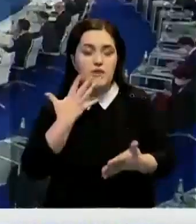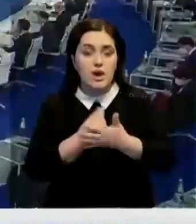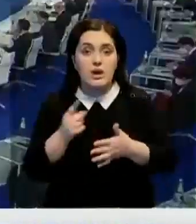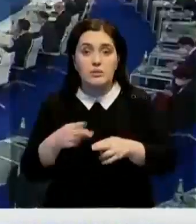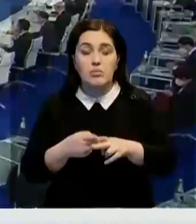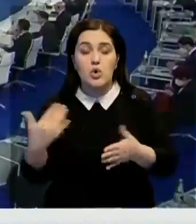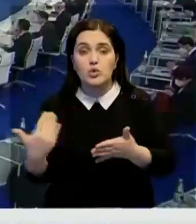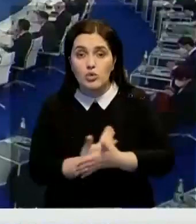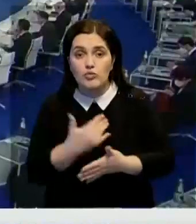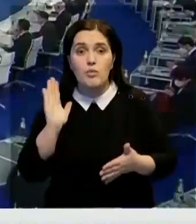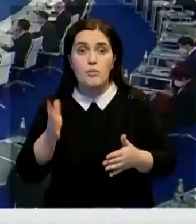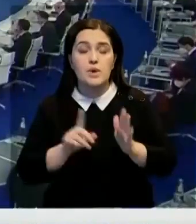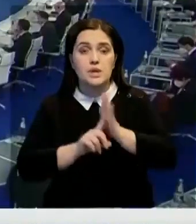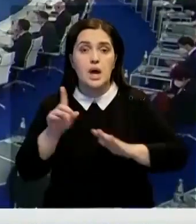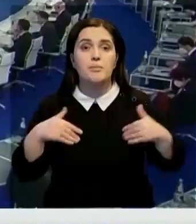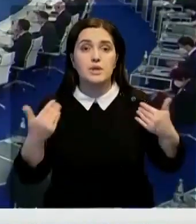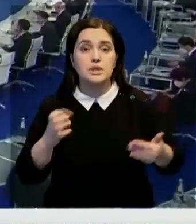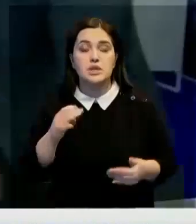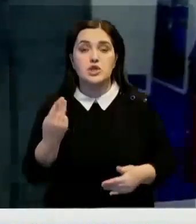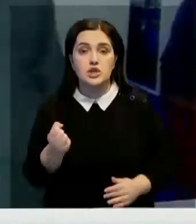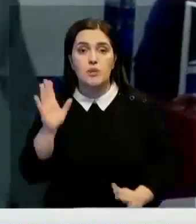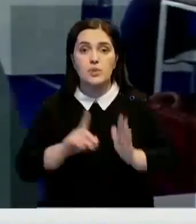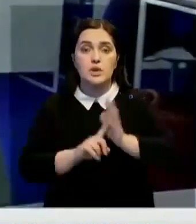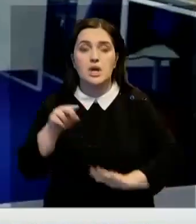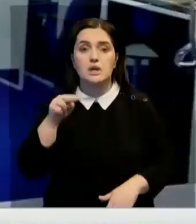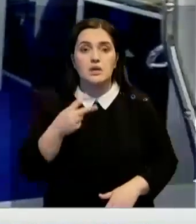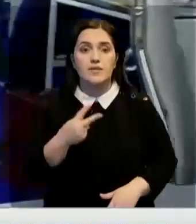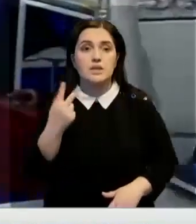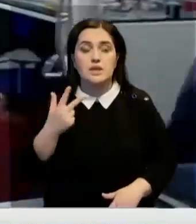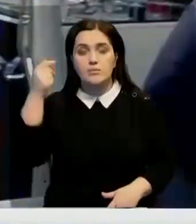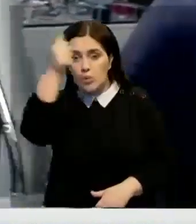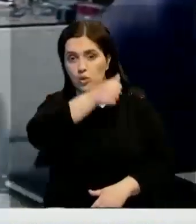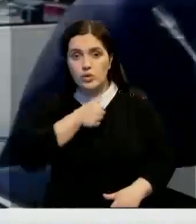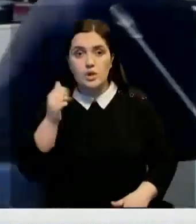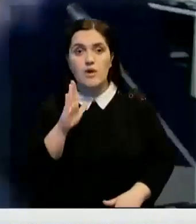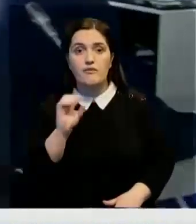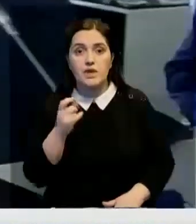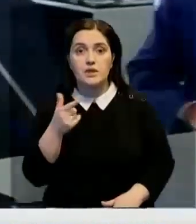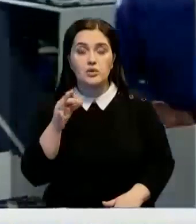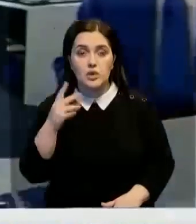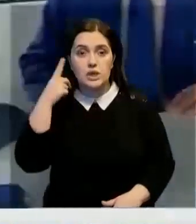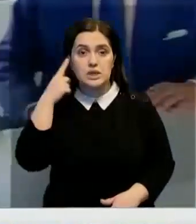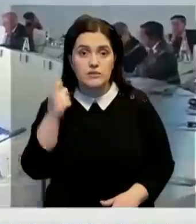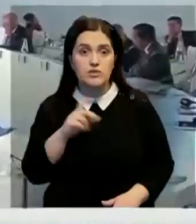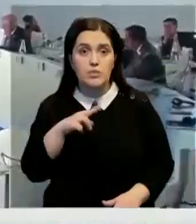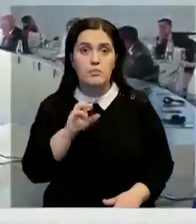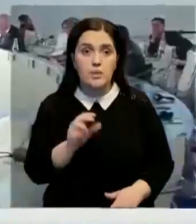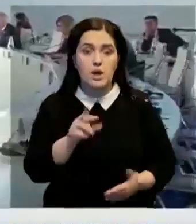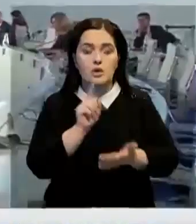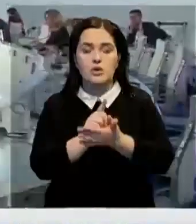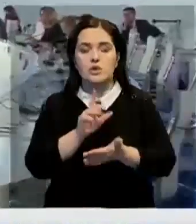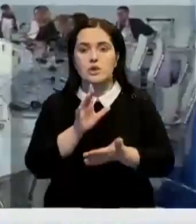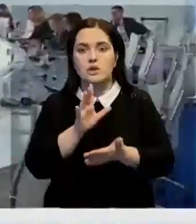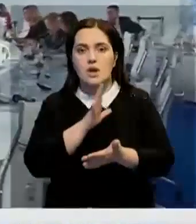новшество, изначально предложенное США, вступит в силу к 2023 году. В Вашингтоне заявляют, что пакт должен положить